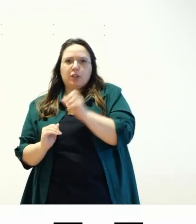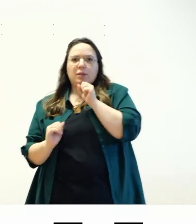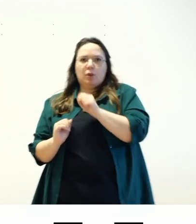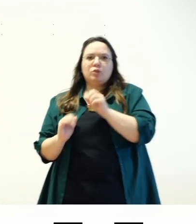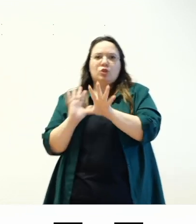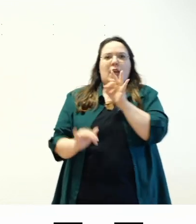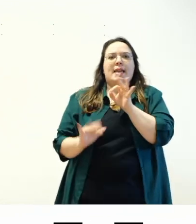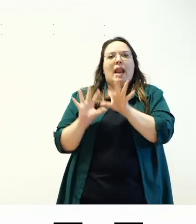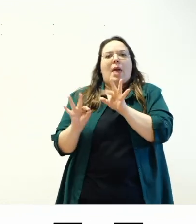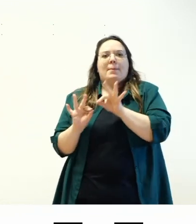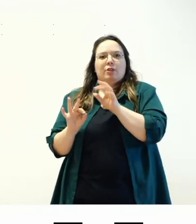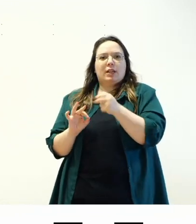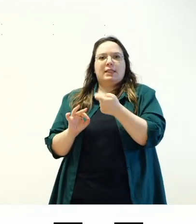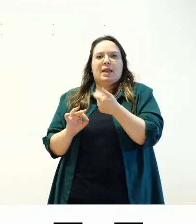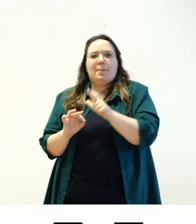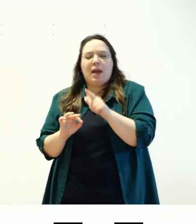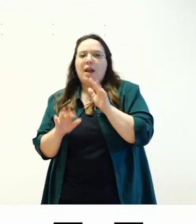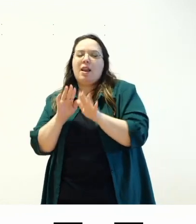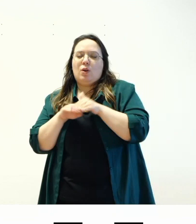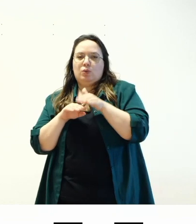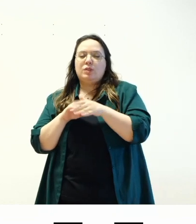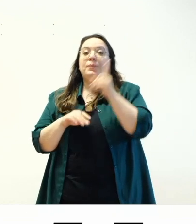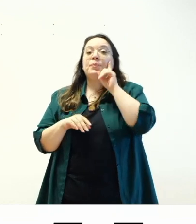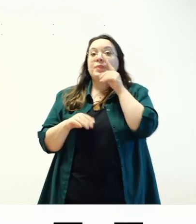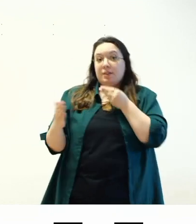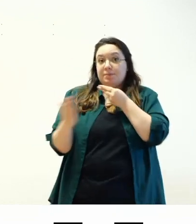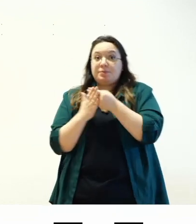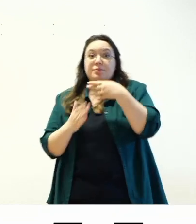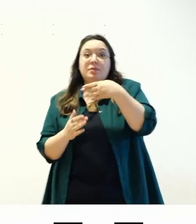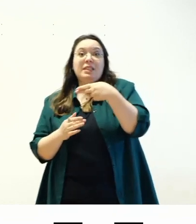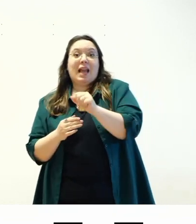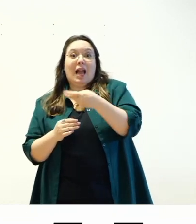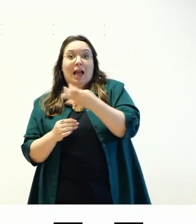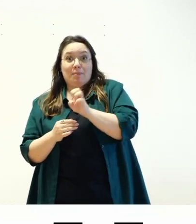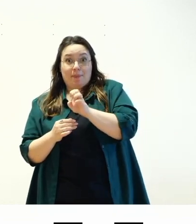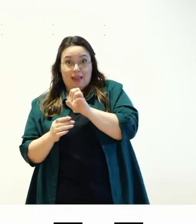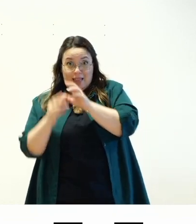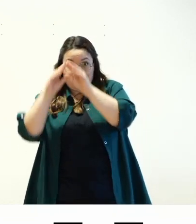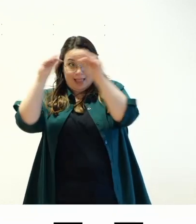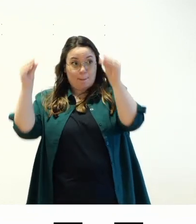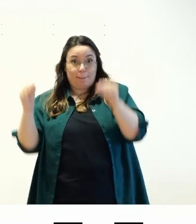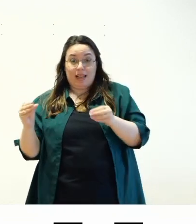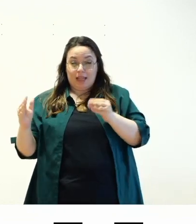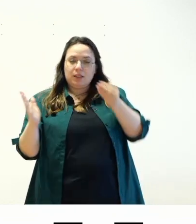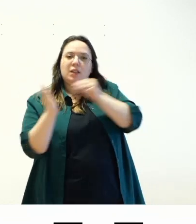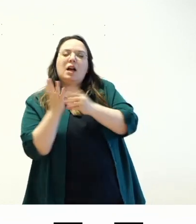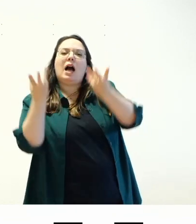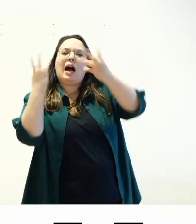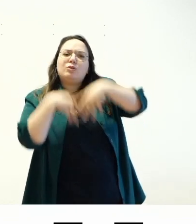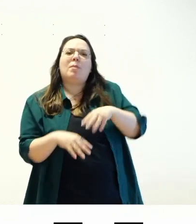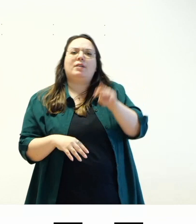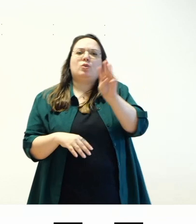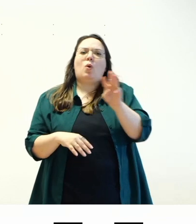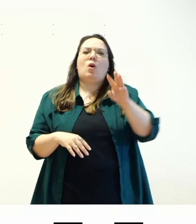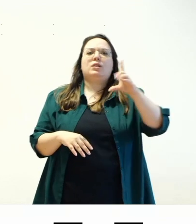se io inserisco un elemento main all'interno del mio template automaticamente wordpress va a creare lo